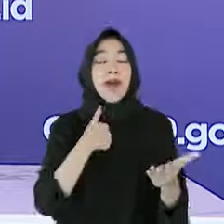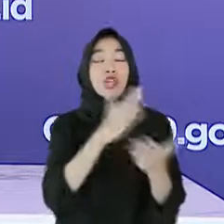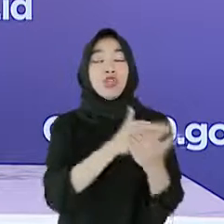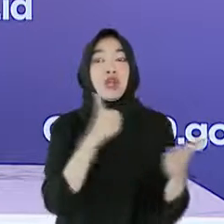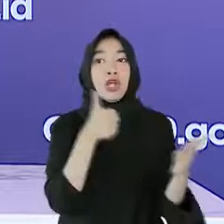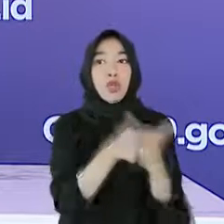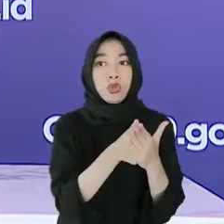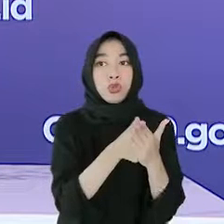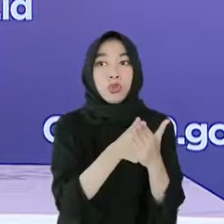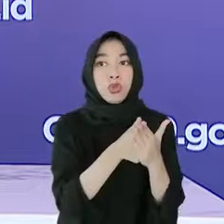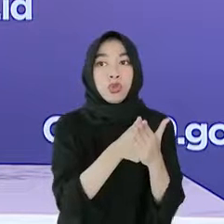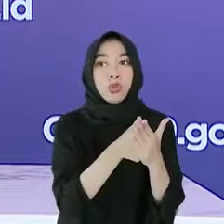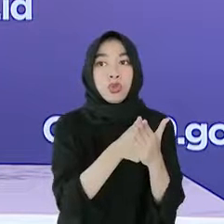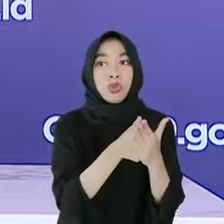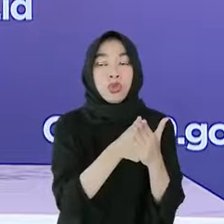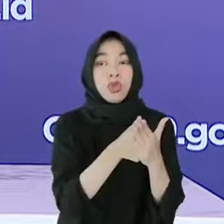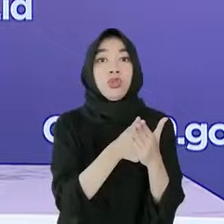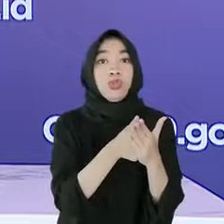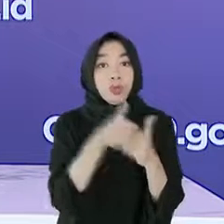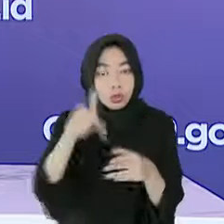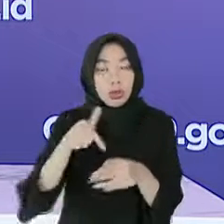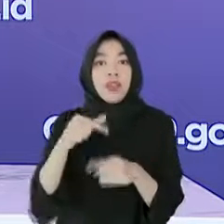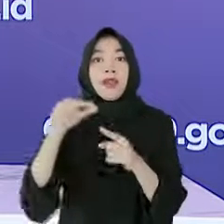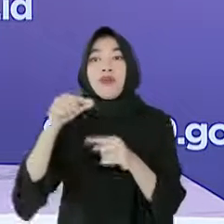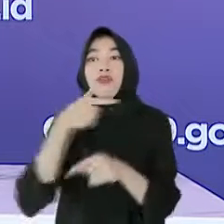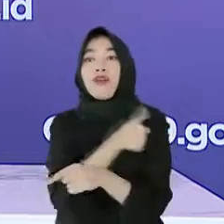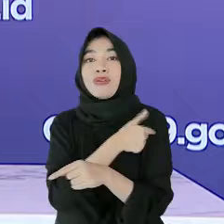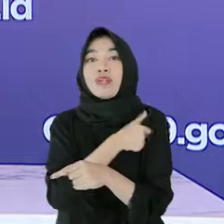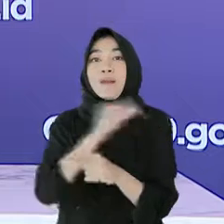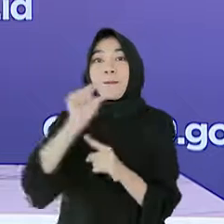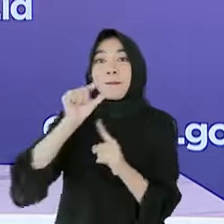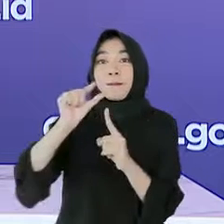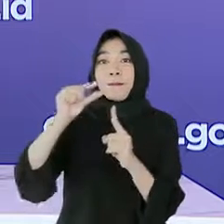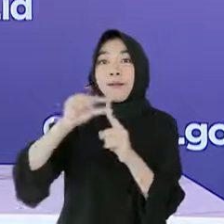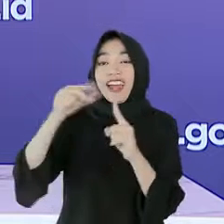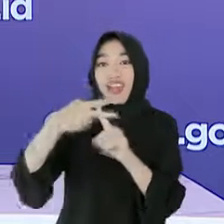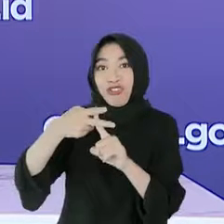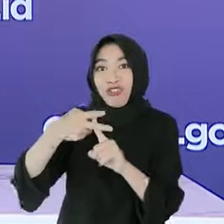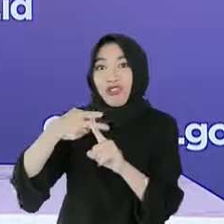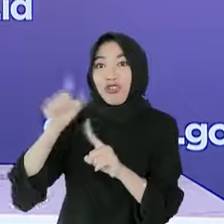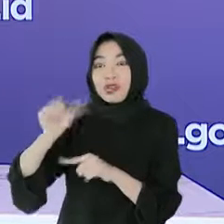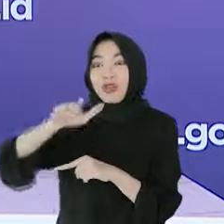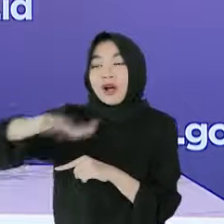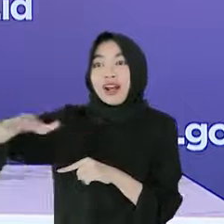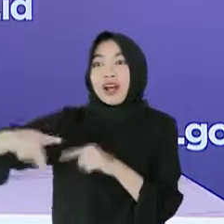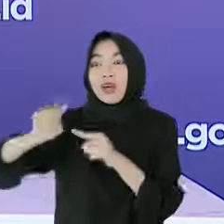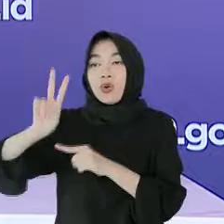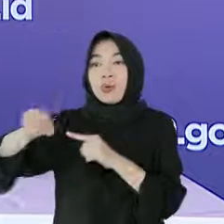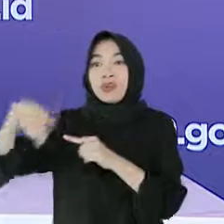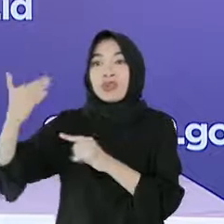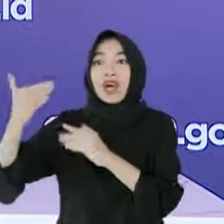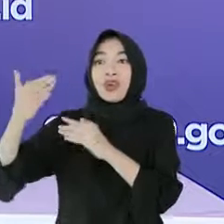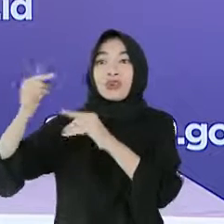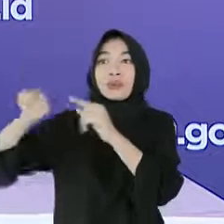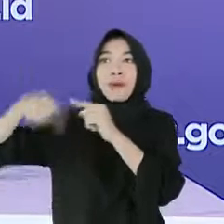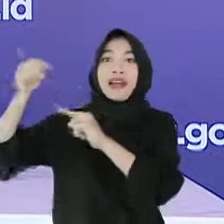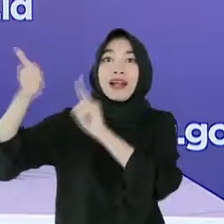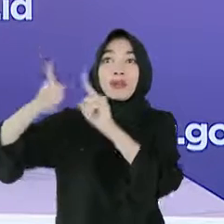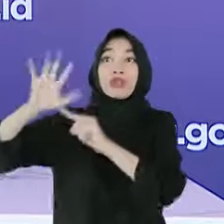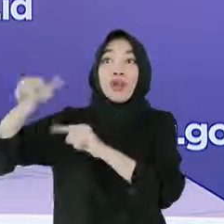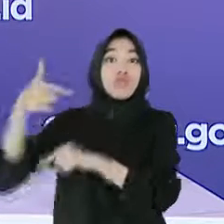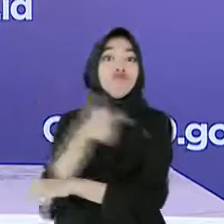layak diberikan kepada anak-anak usia 12 sampai dengan 15 tahun dan orang di atas umur 16 tahun.